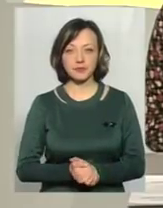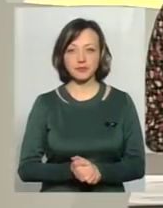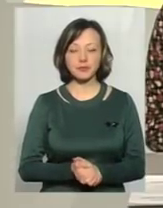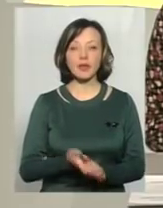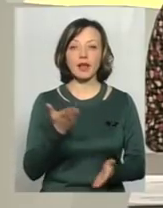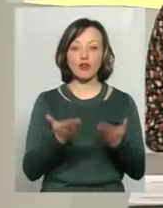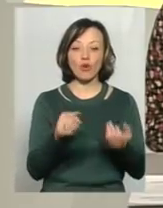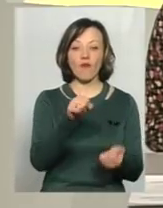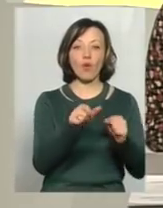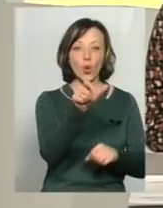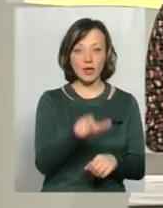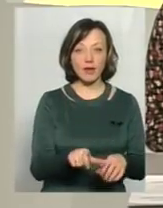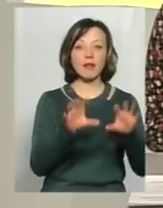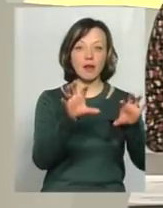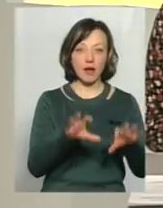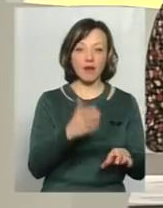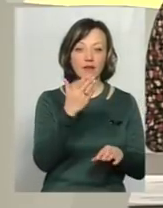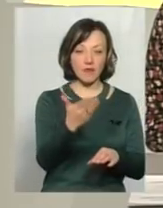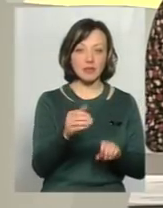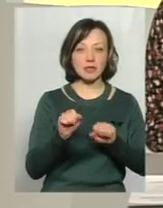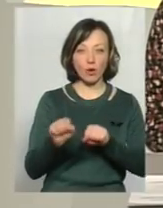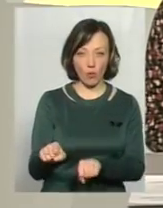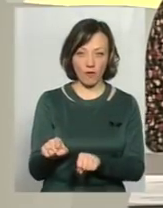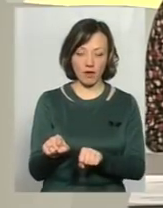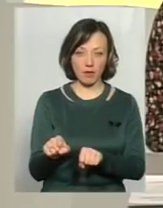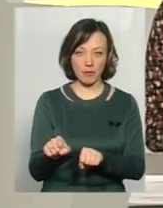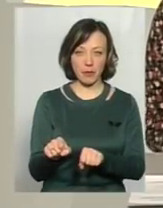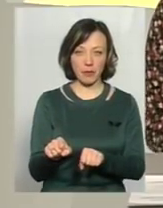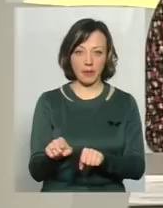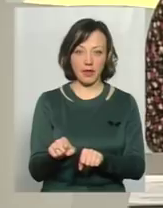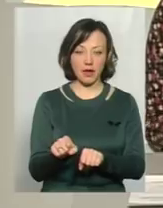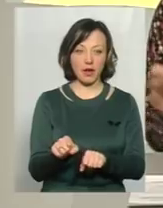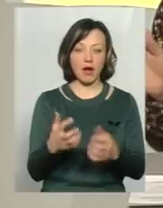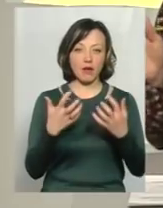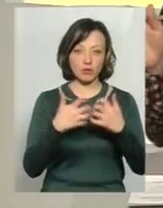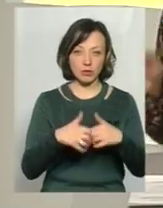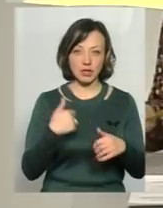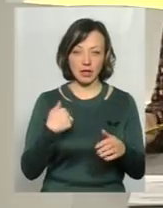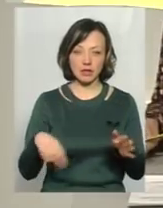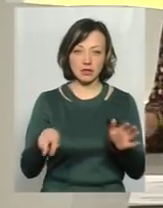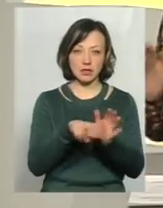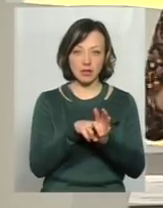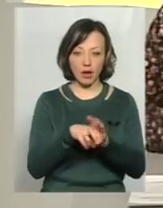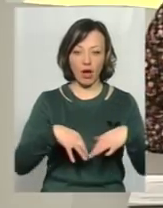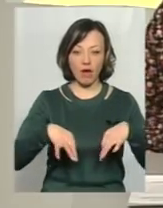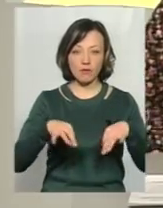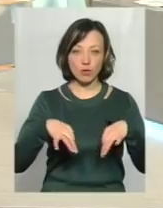Якщо він є легальний, ви, відповідно, застраховані. Автоматично. Автоматично. Так,